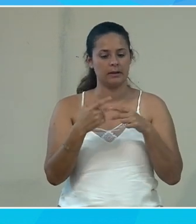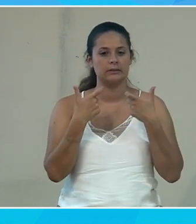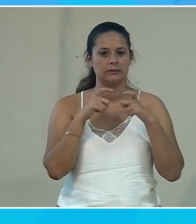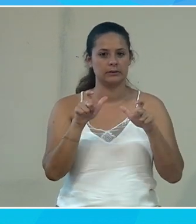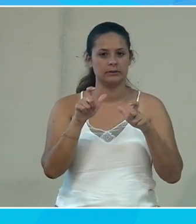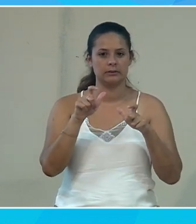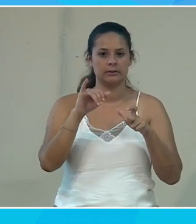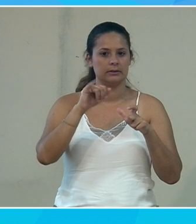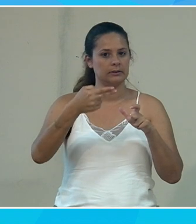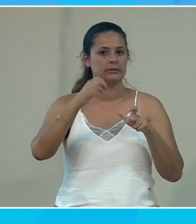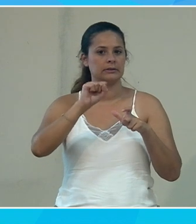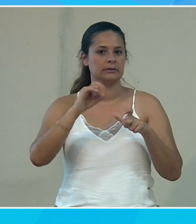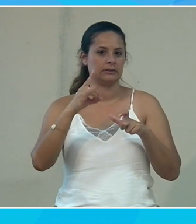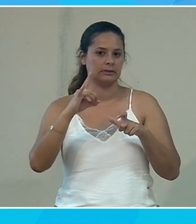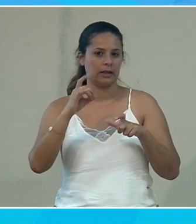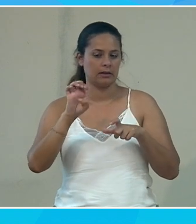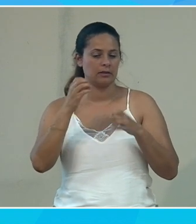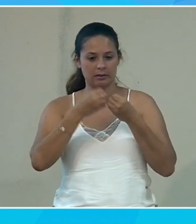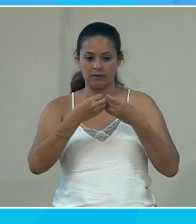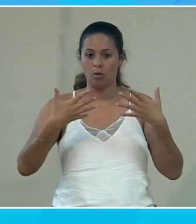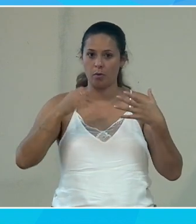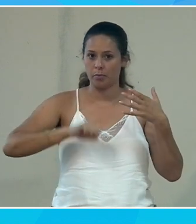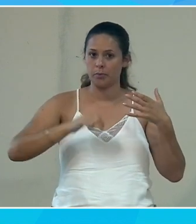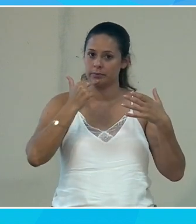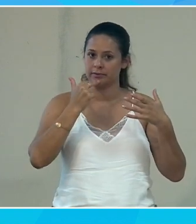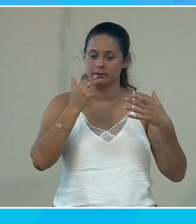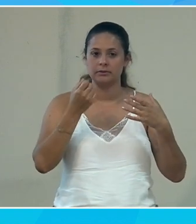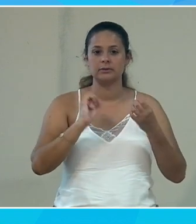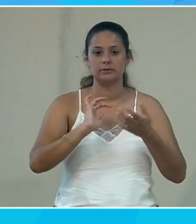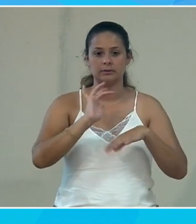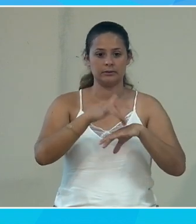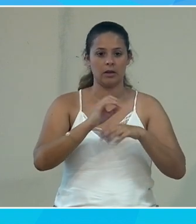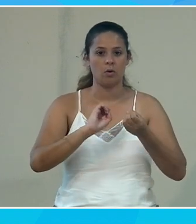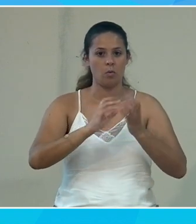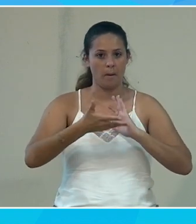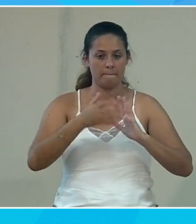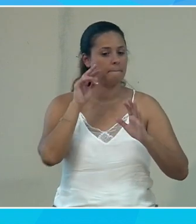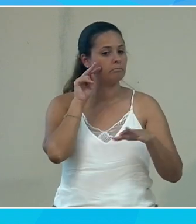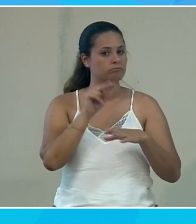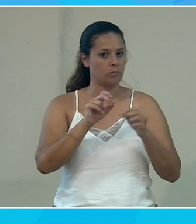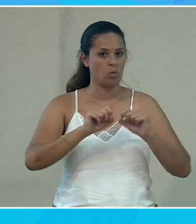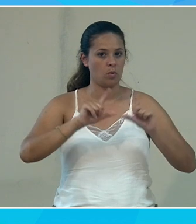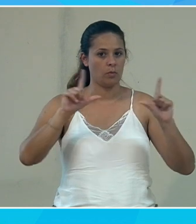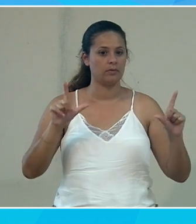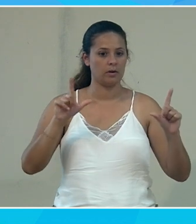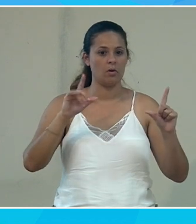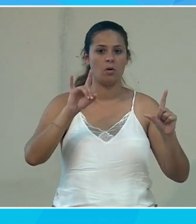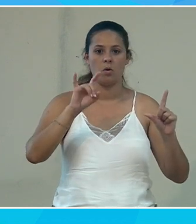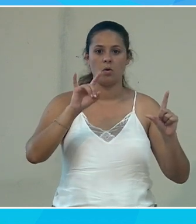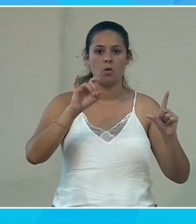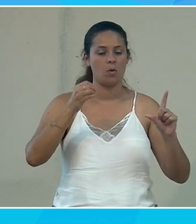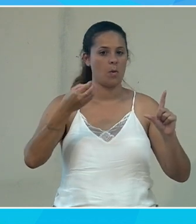Insight que les développeurs peuvent utiliser donc je vais ouvrir en fait un site web donc là je suis en train je suis en train d'ouvrir en l'occurrence Chrome